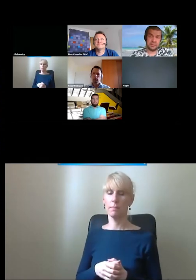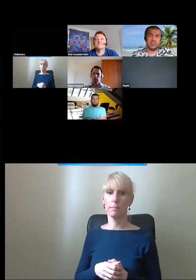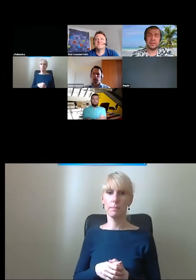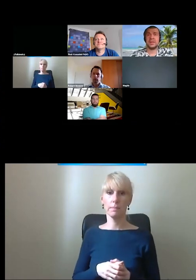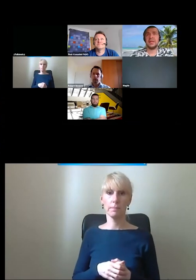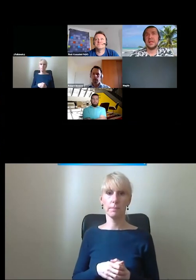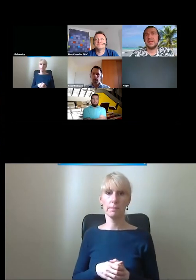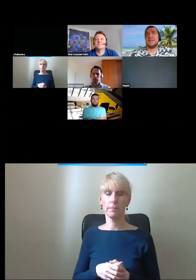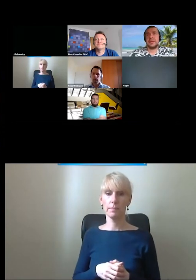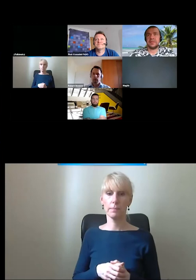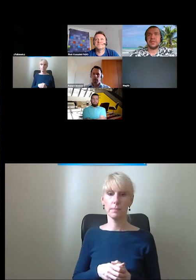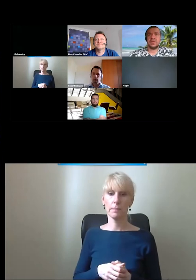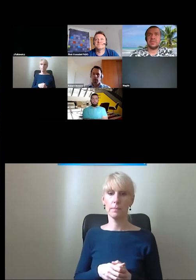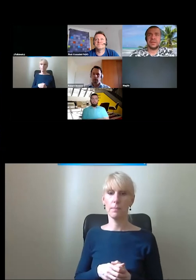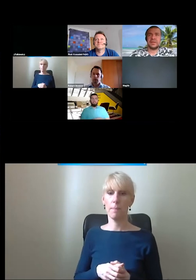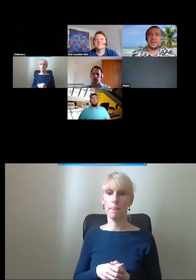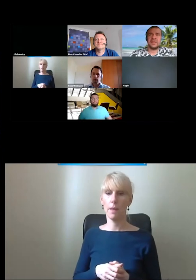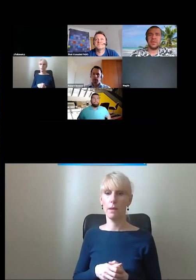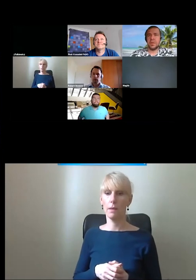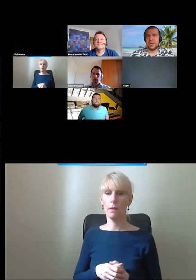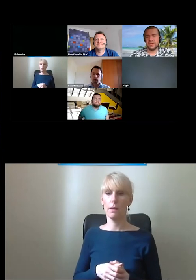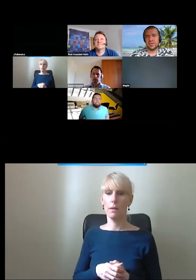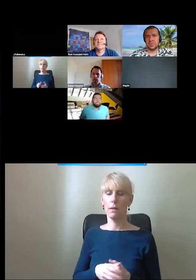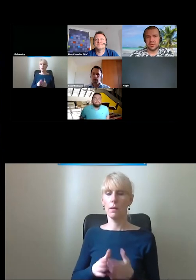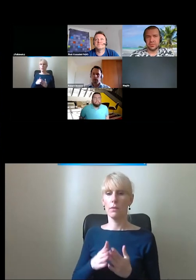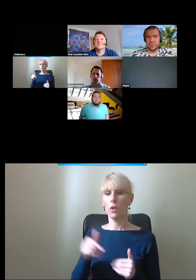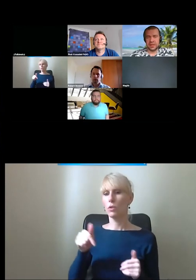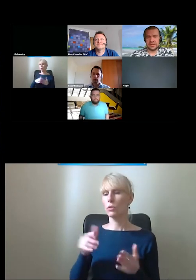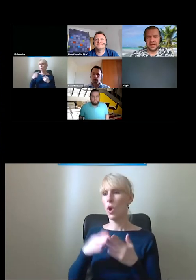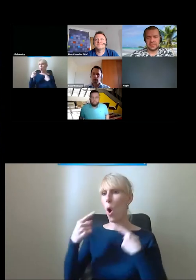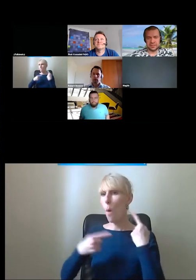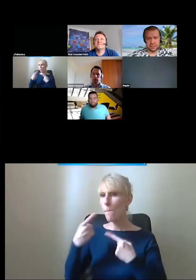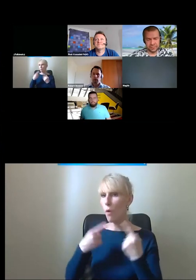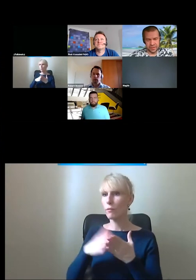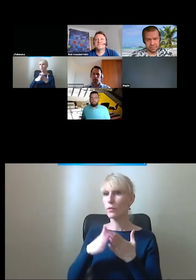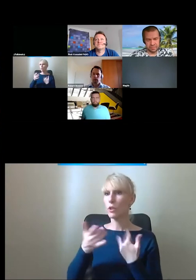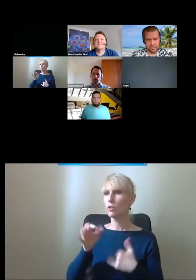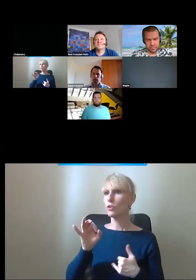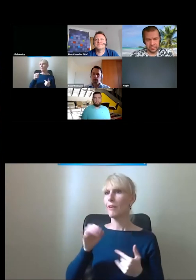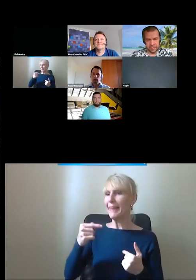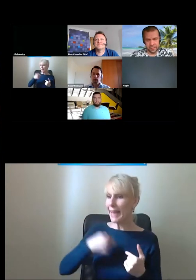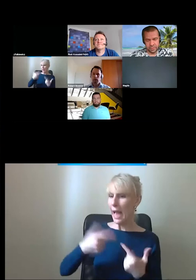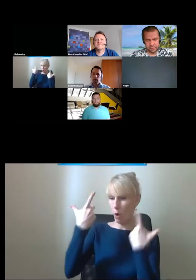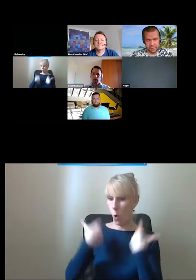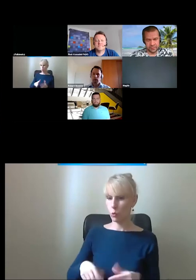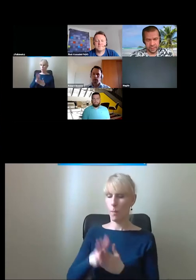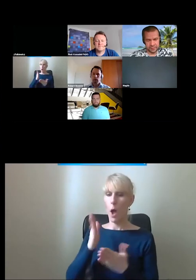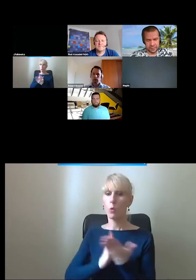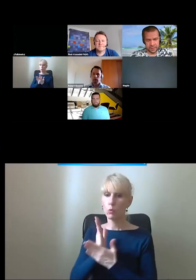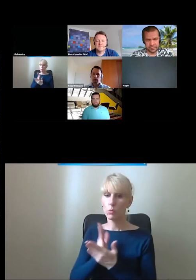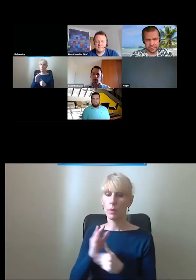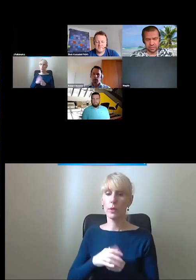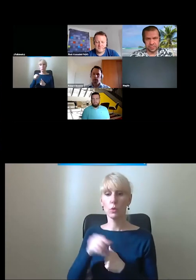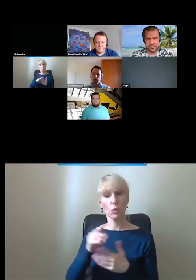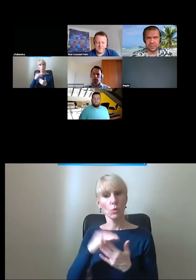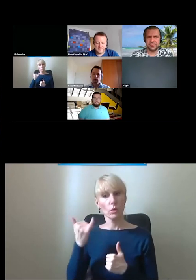jest, mówię, to jest, słuchajcie, to jest opowieść użytkownika, tak? To zawsze tutaj pojawiały się już takie tematy